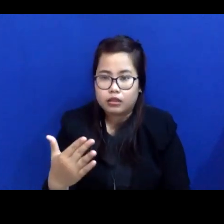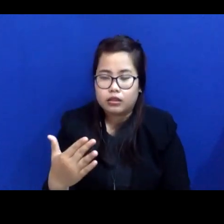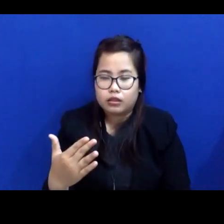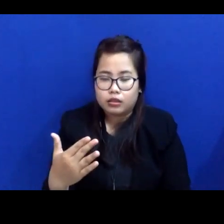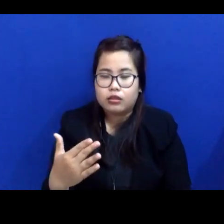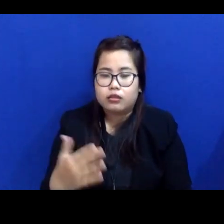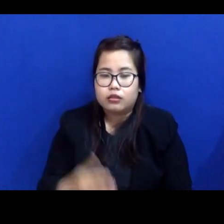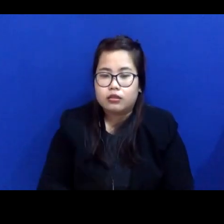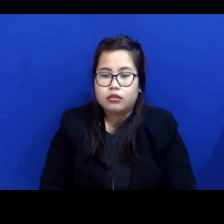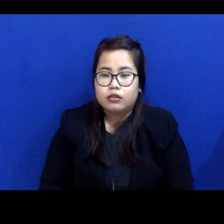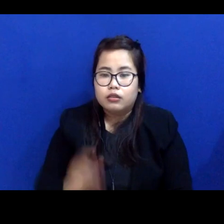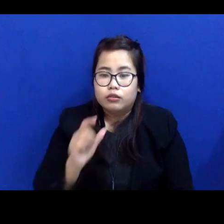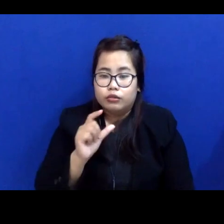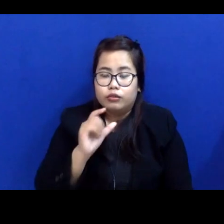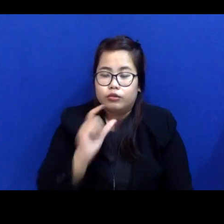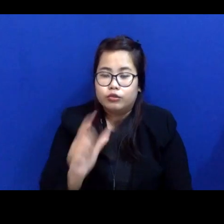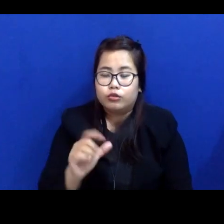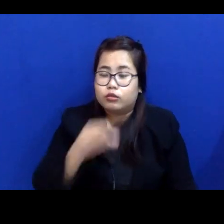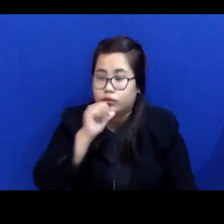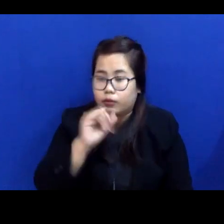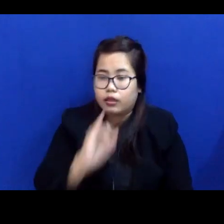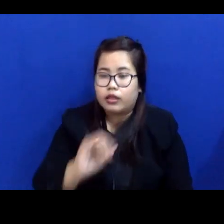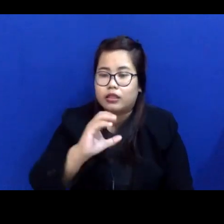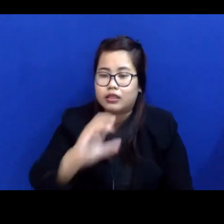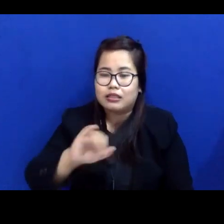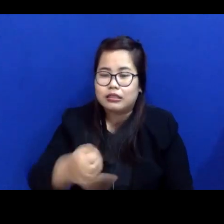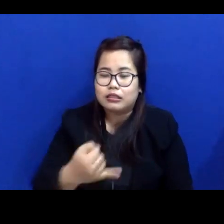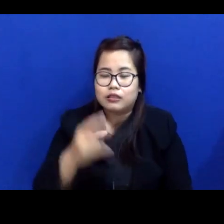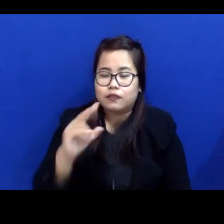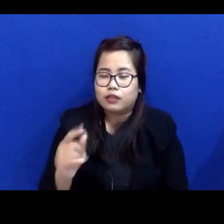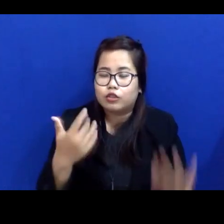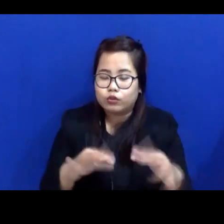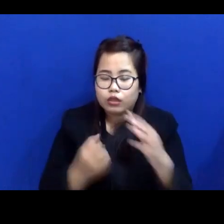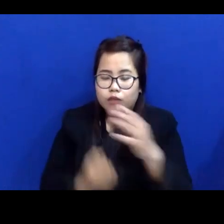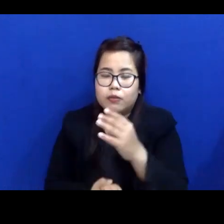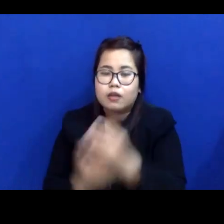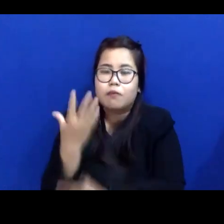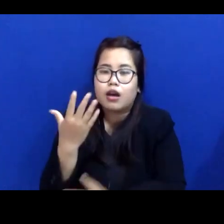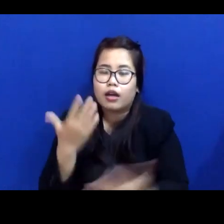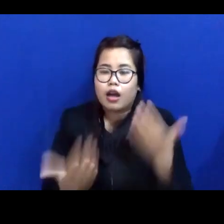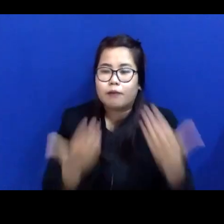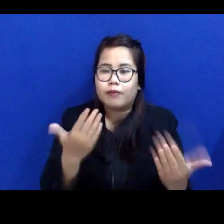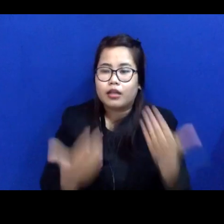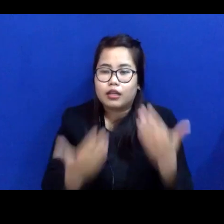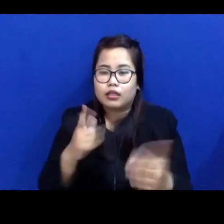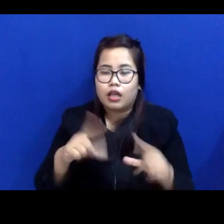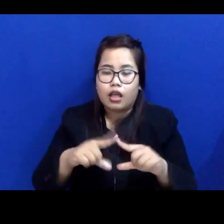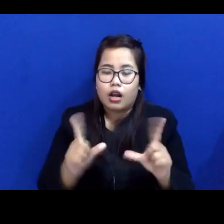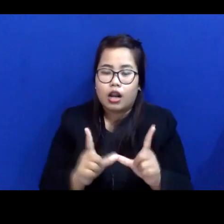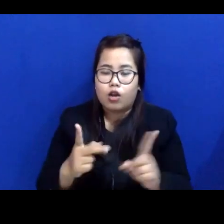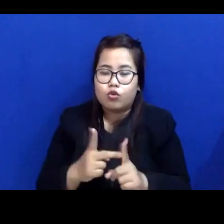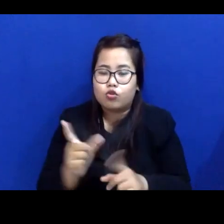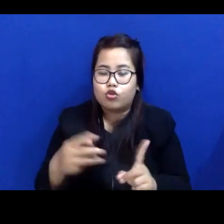ICJR yang sudah mengembangkan aplikasi lawhub.id